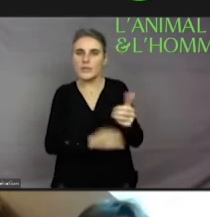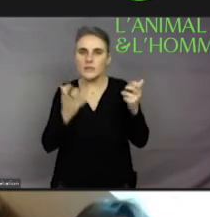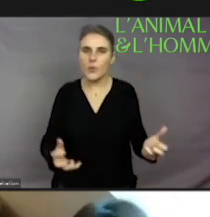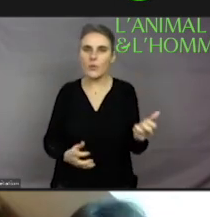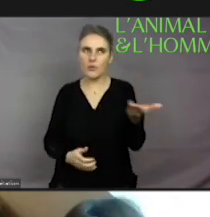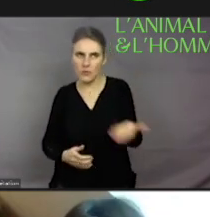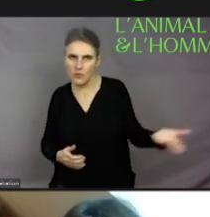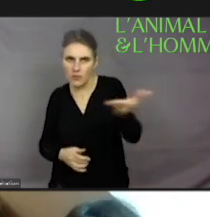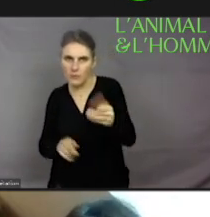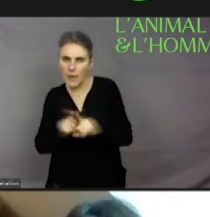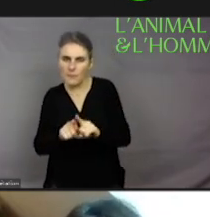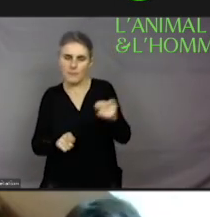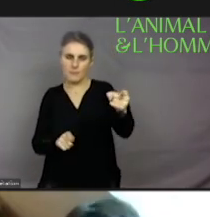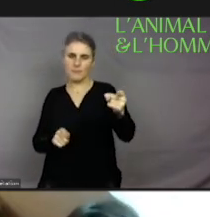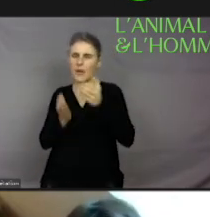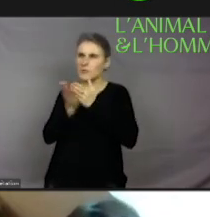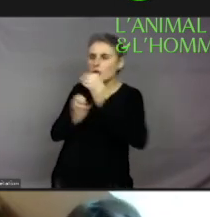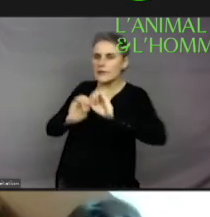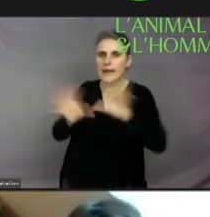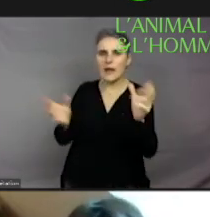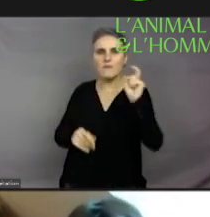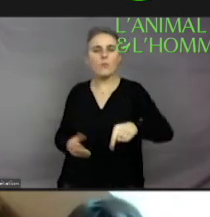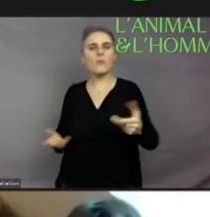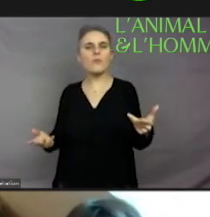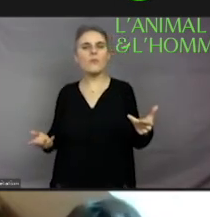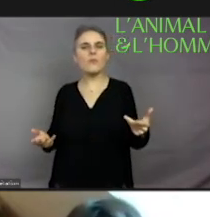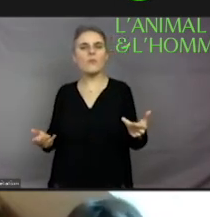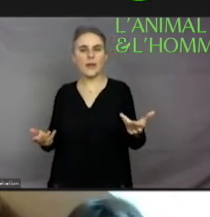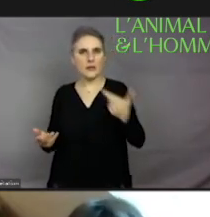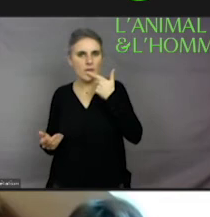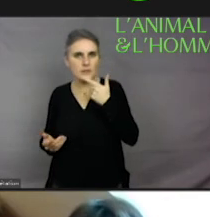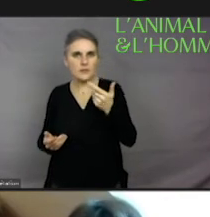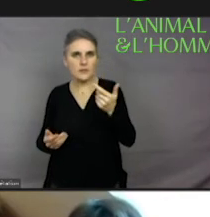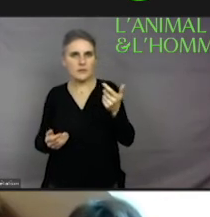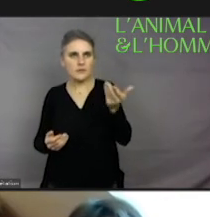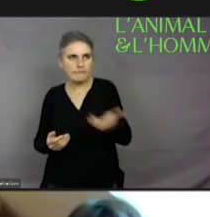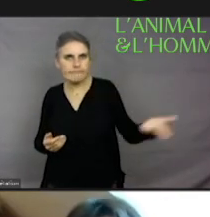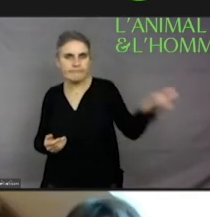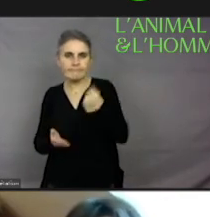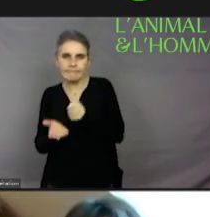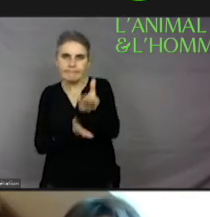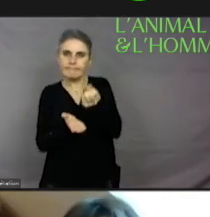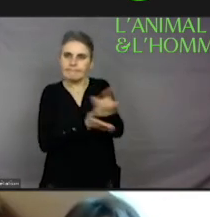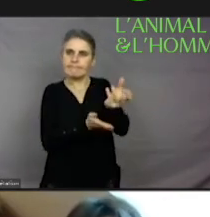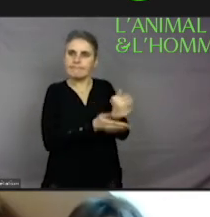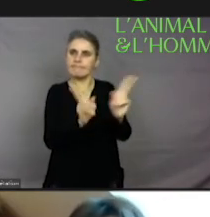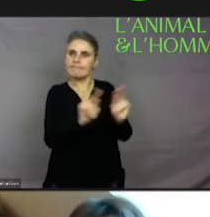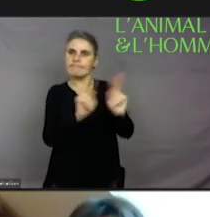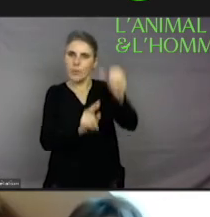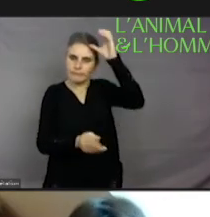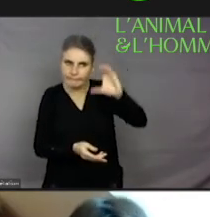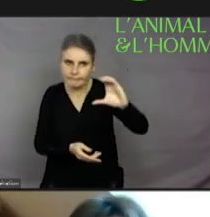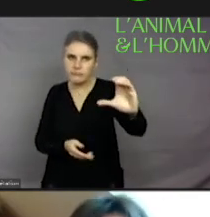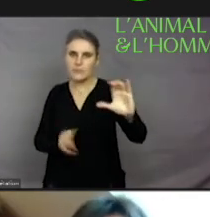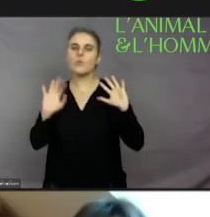de repères comme, par exemple, le mot sentience, mais il faut aussi aller les voir et aussi leur passer ce savoir. Donc, est-ce qu'il y a